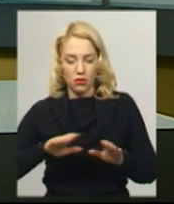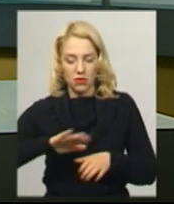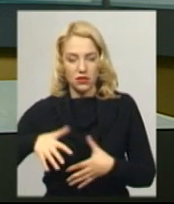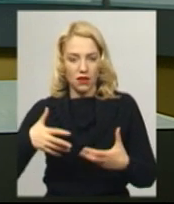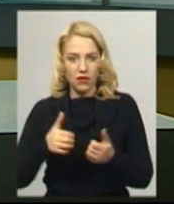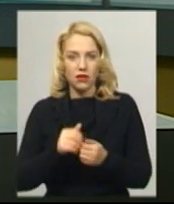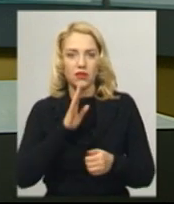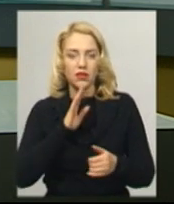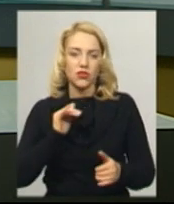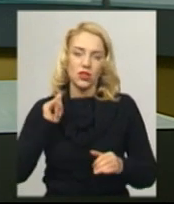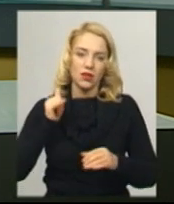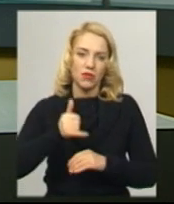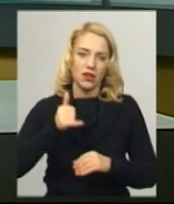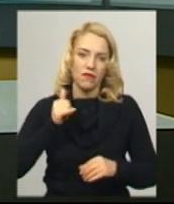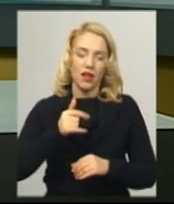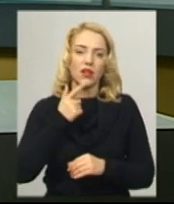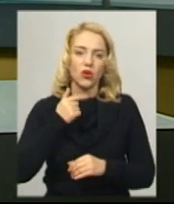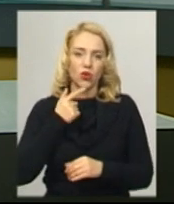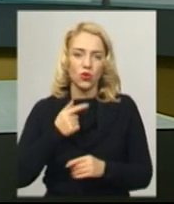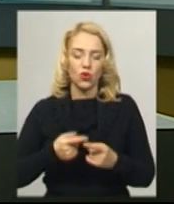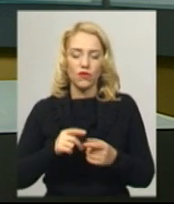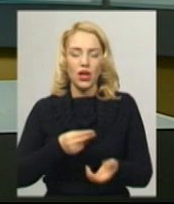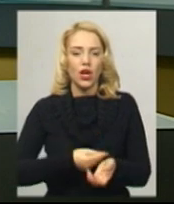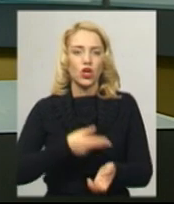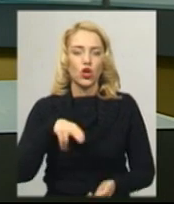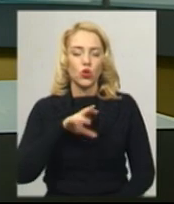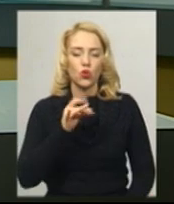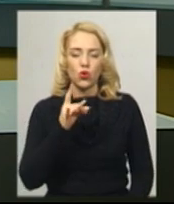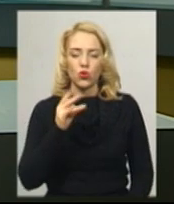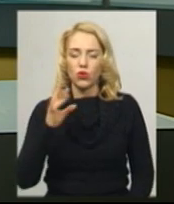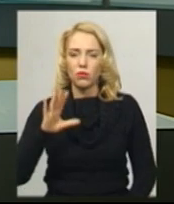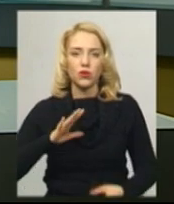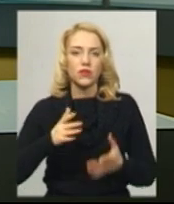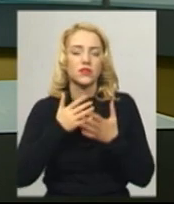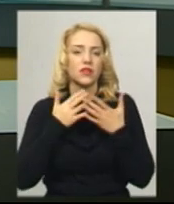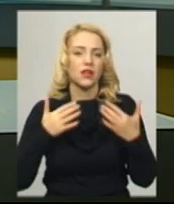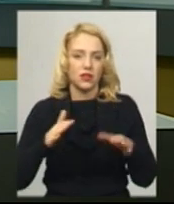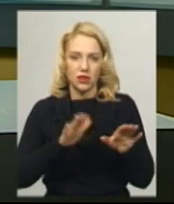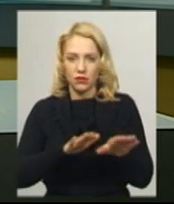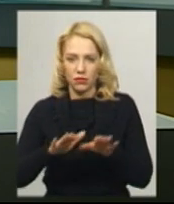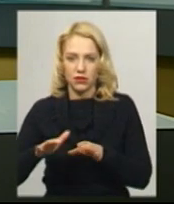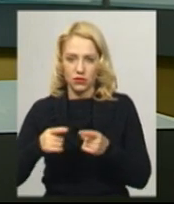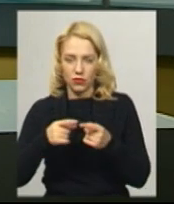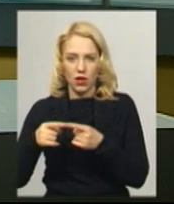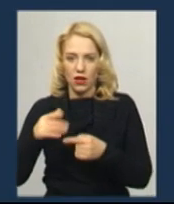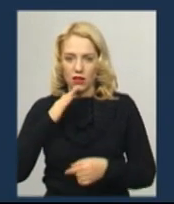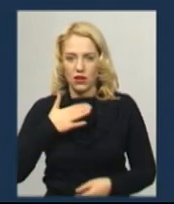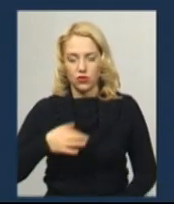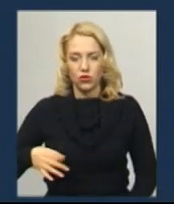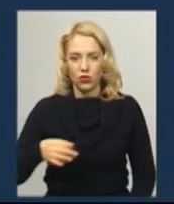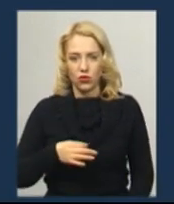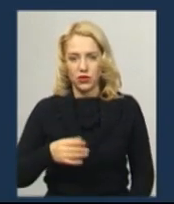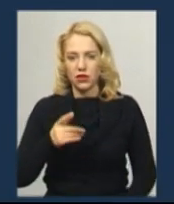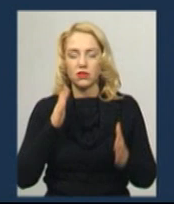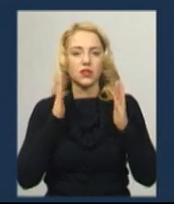переливали кров. Донори були з різних районів Хмельницького. В обласному центрі не вистачило, зазначила мати дівчинки. Тільки